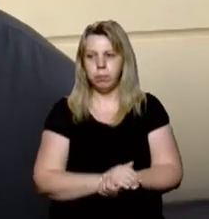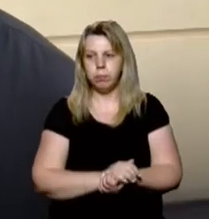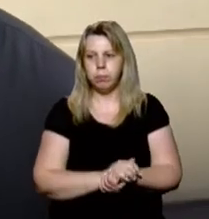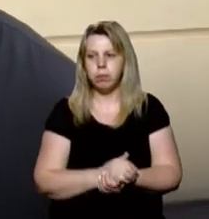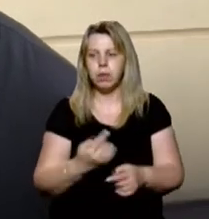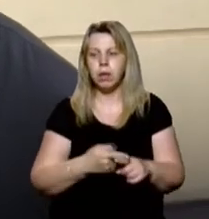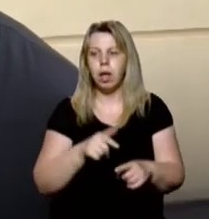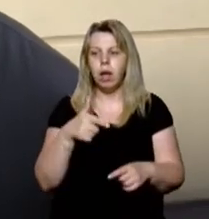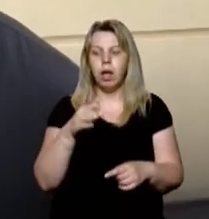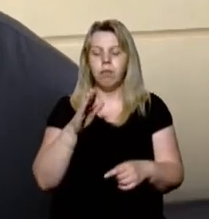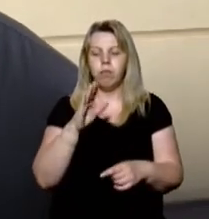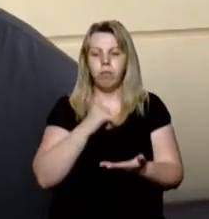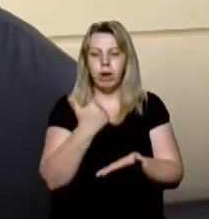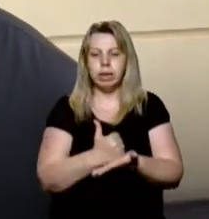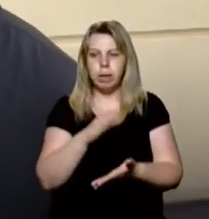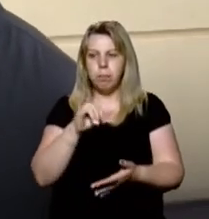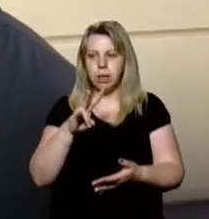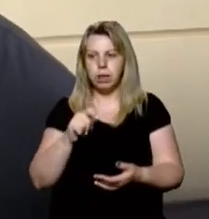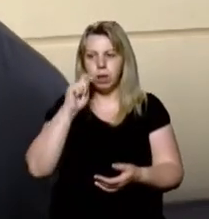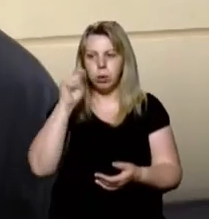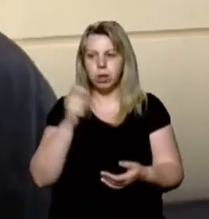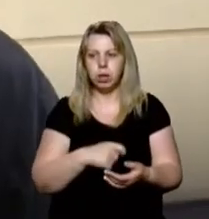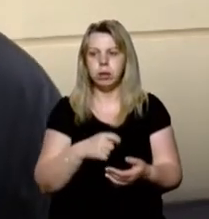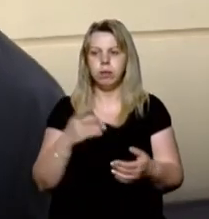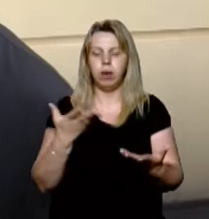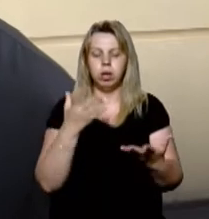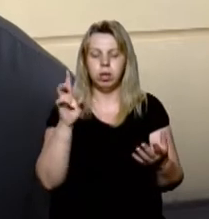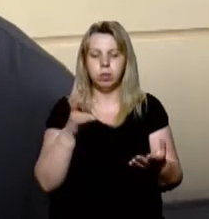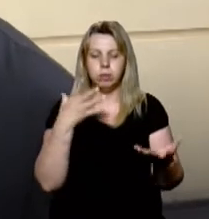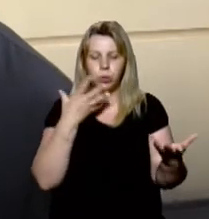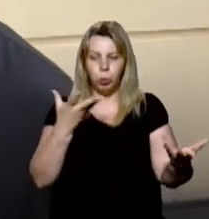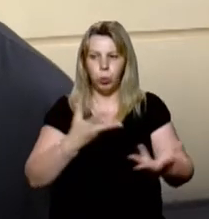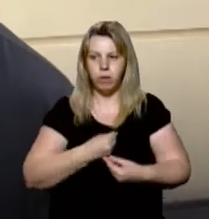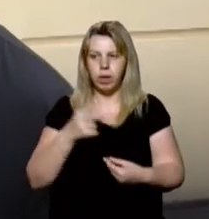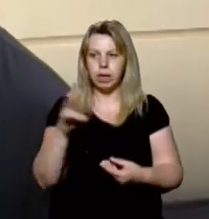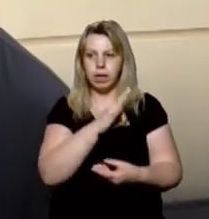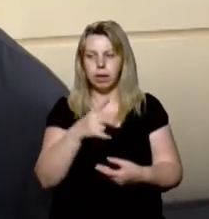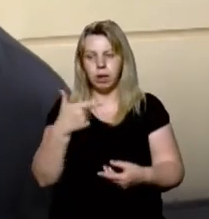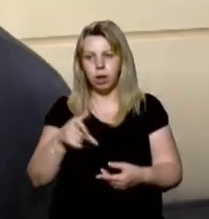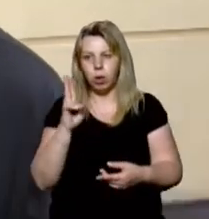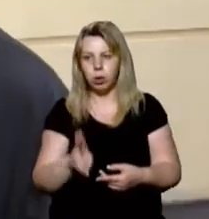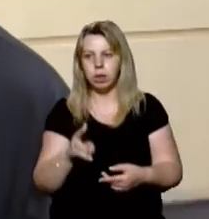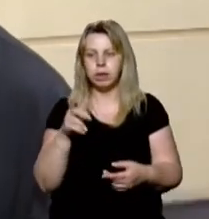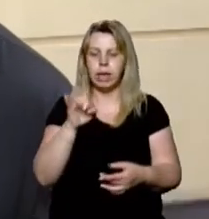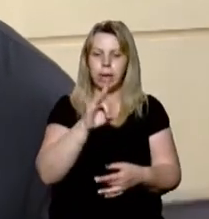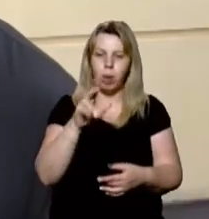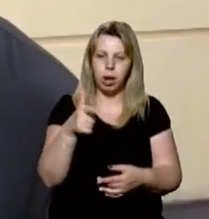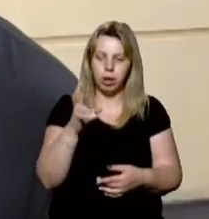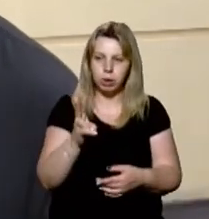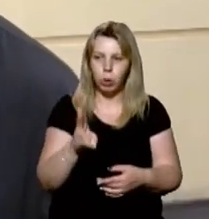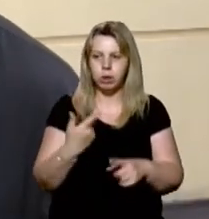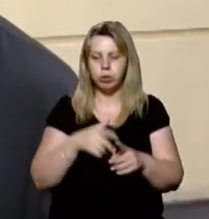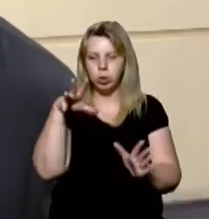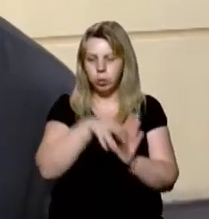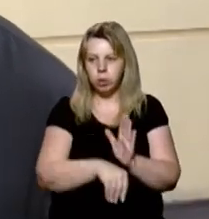поховання владики Мілена, як з України, числа недуховенства з єпископами, як грехокатолицьким римом католицьким, тому в